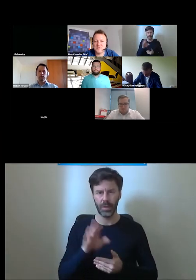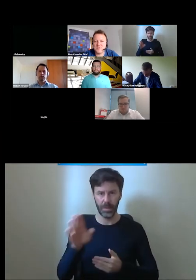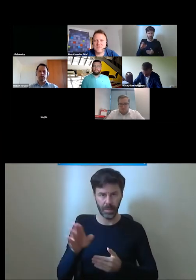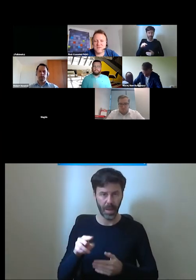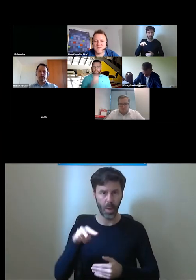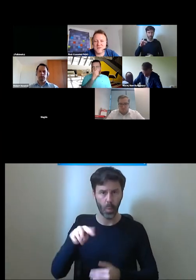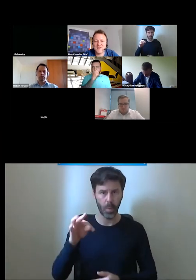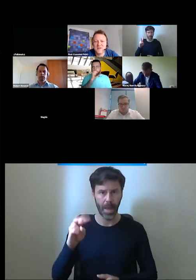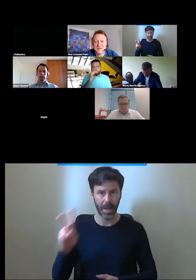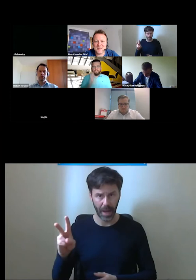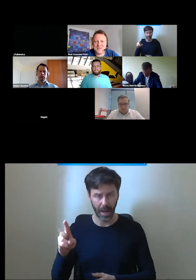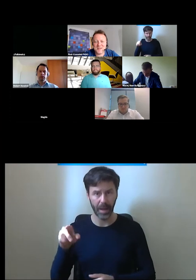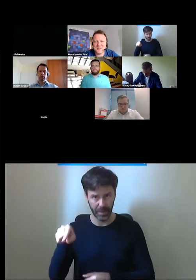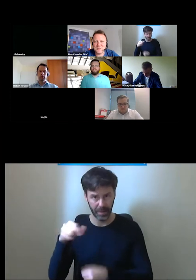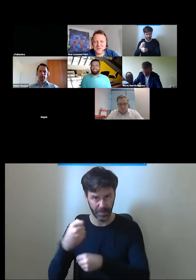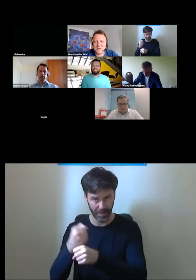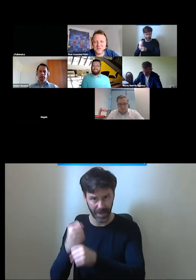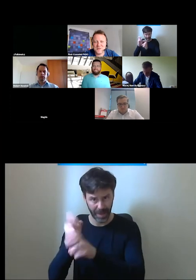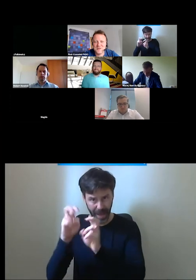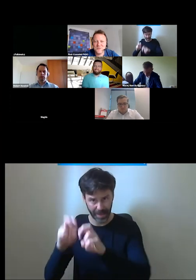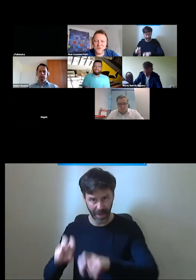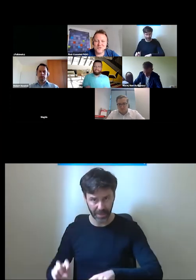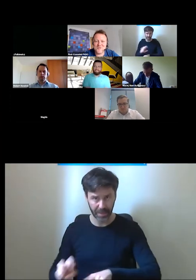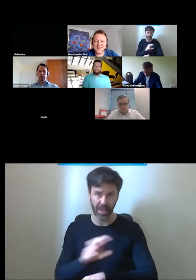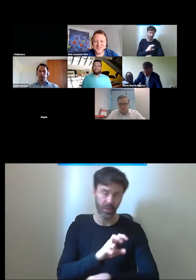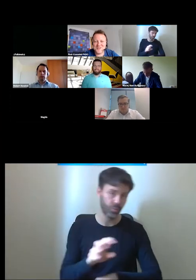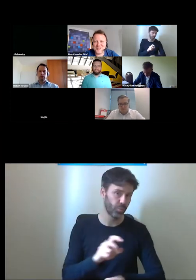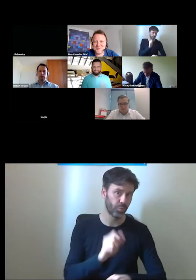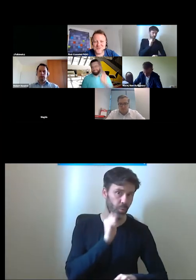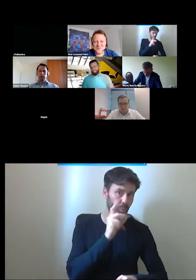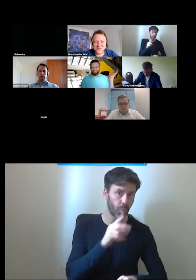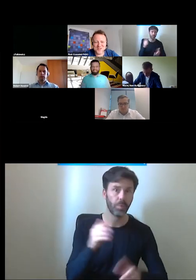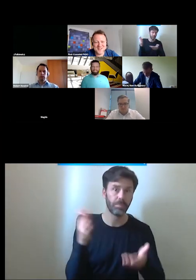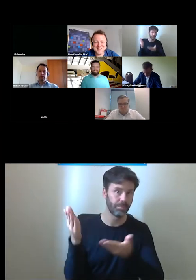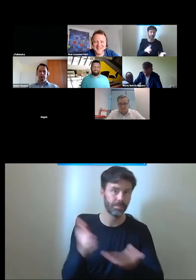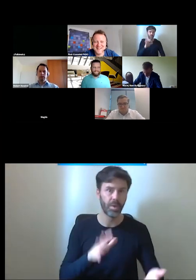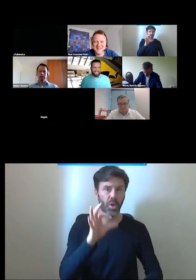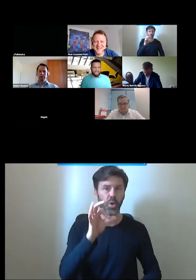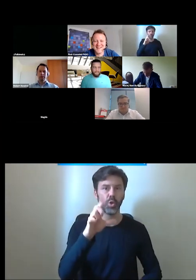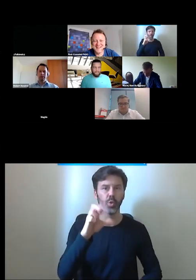czy Sławek w jakiejś takiej codzienności. Podnosisz rękę, zaczynasz. Bardzo proszę.